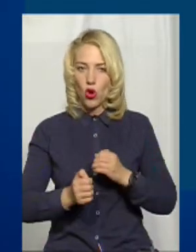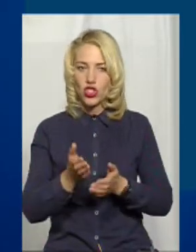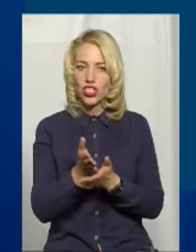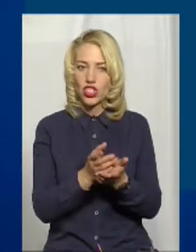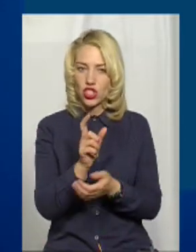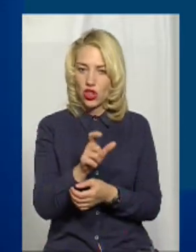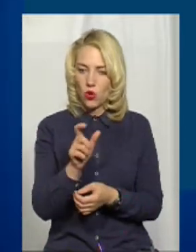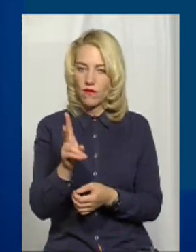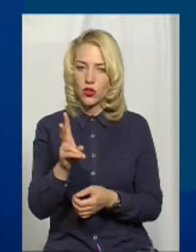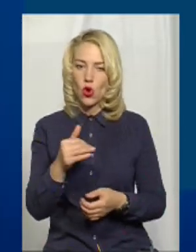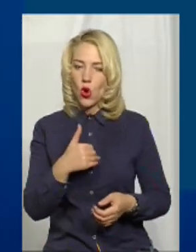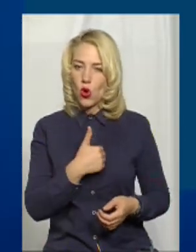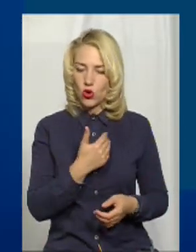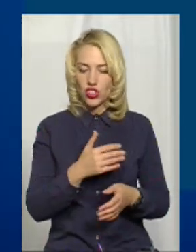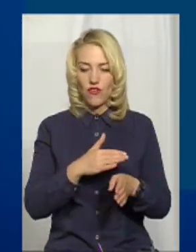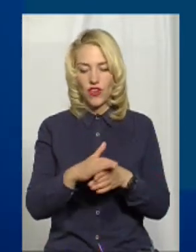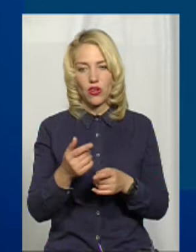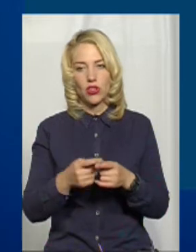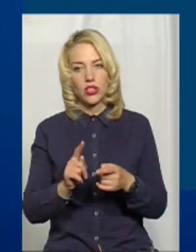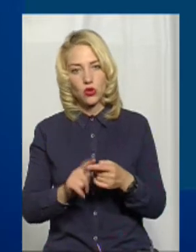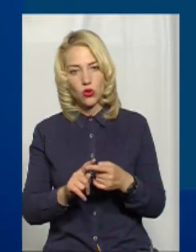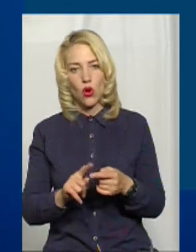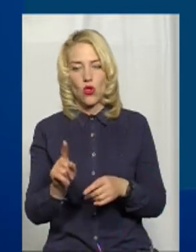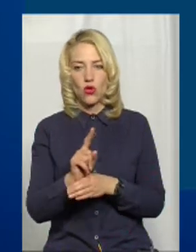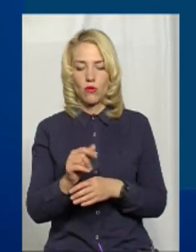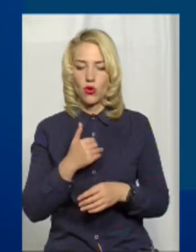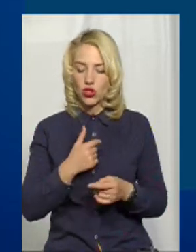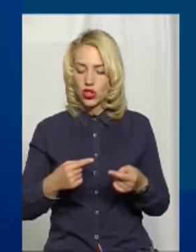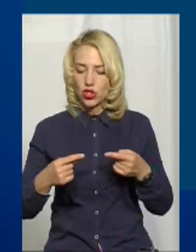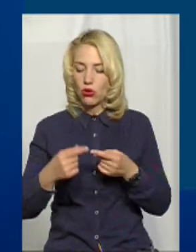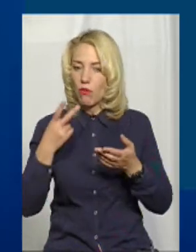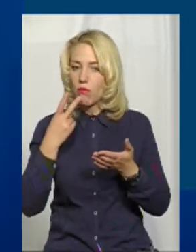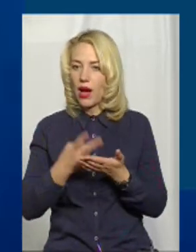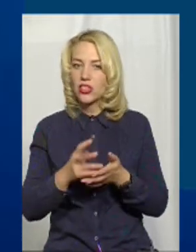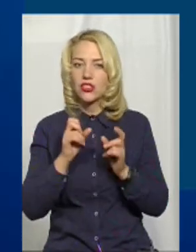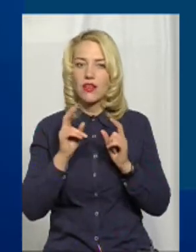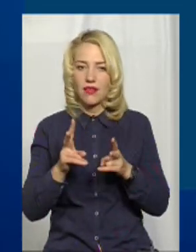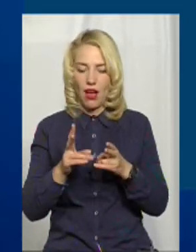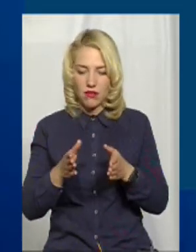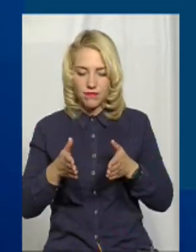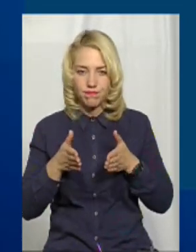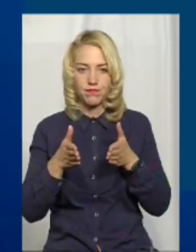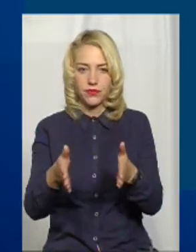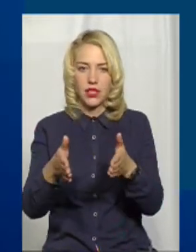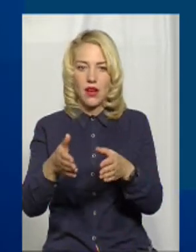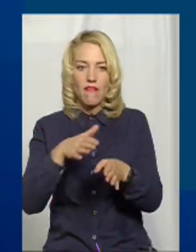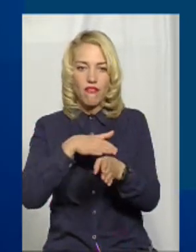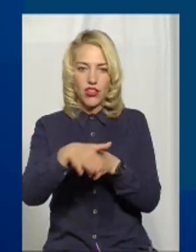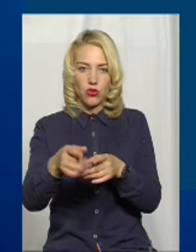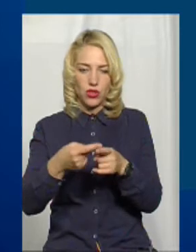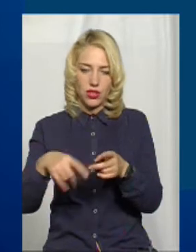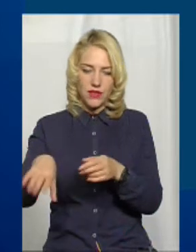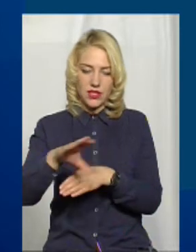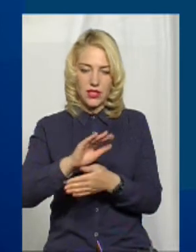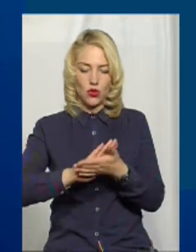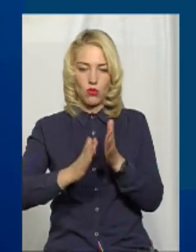намагається виконати цю норму, він хоче чіткого механізму. Він хоче бачити чіткий механізм, як він має виконати всі ці умови, для